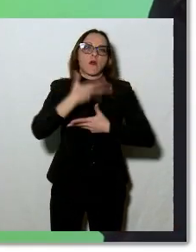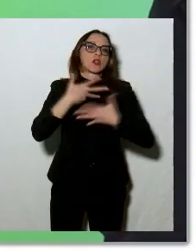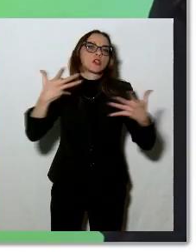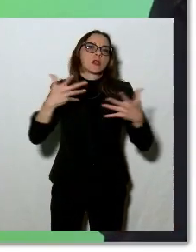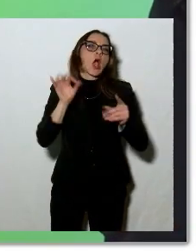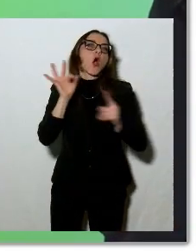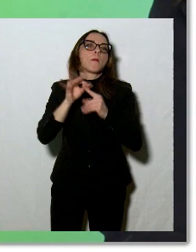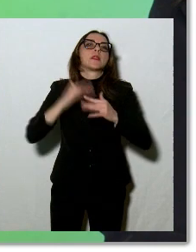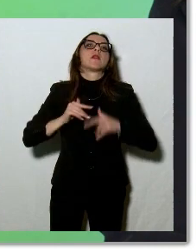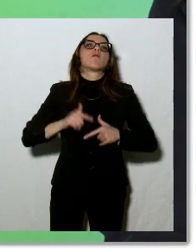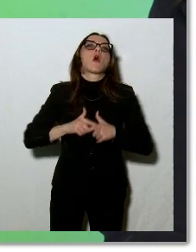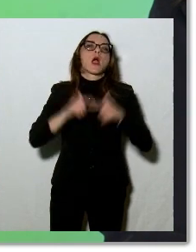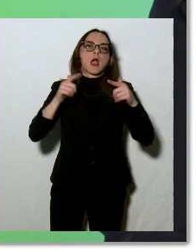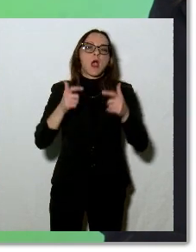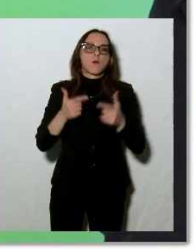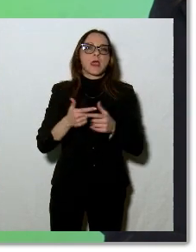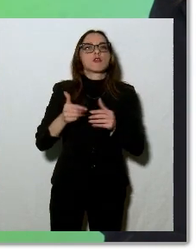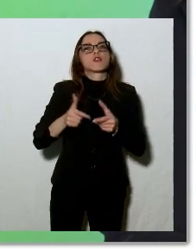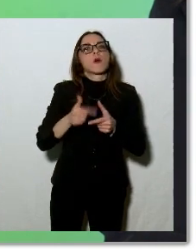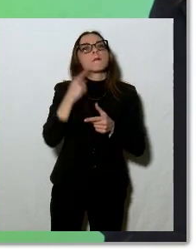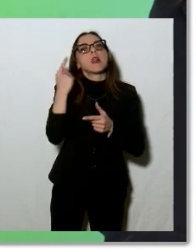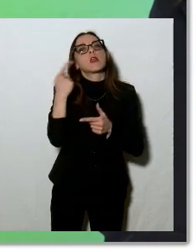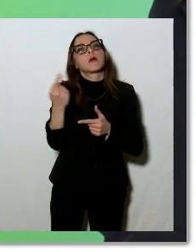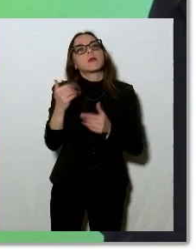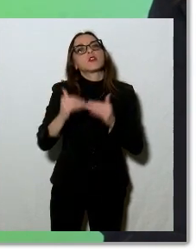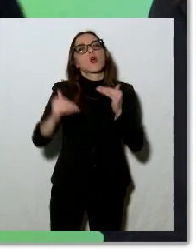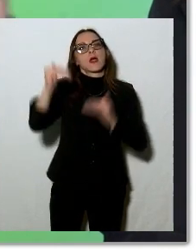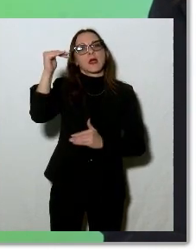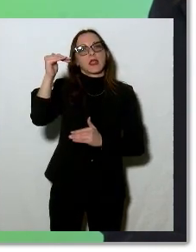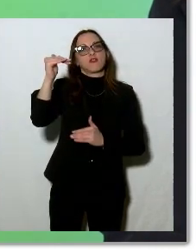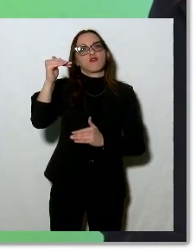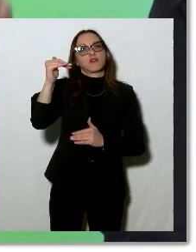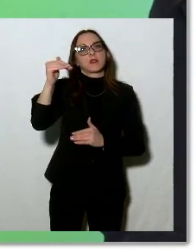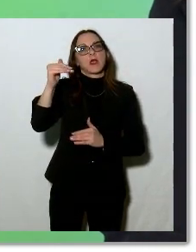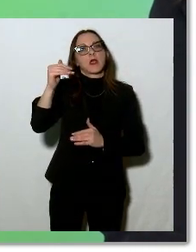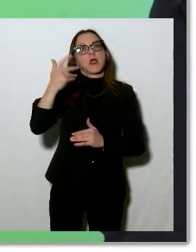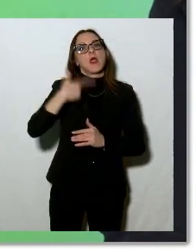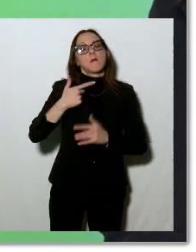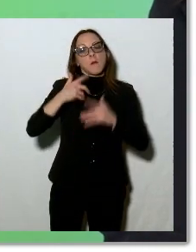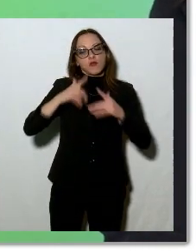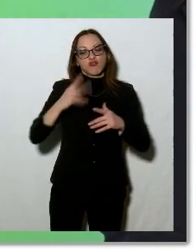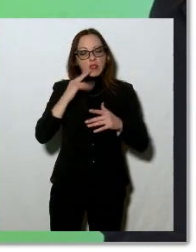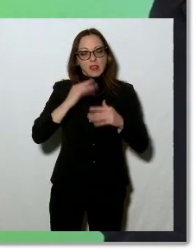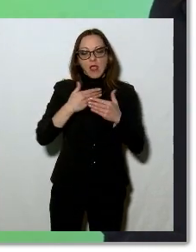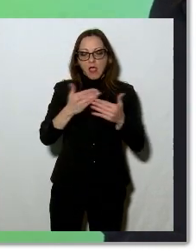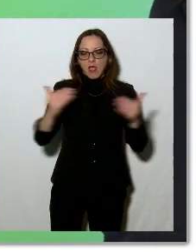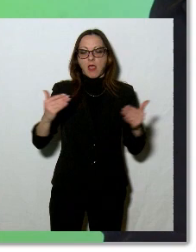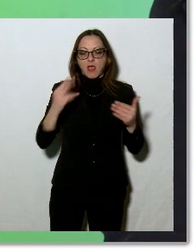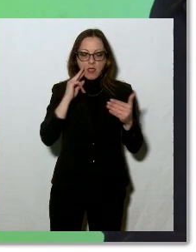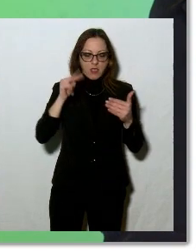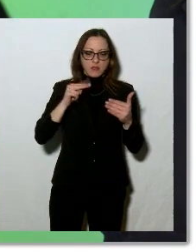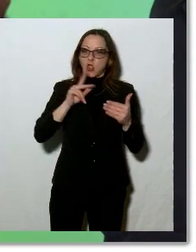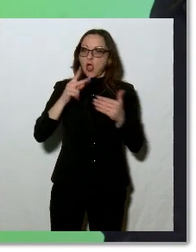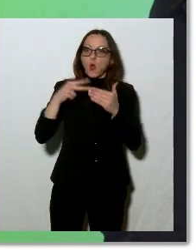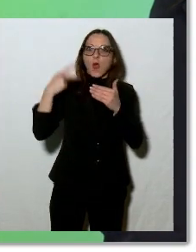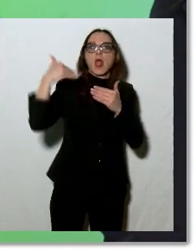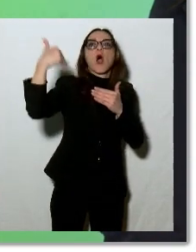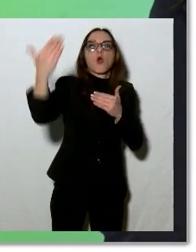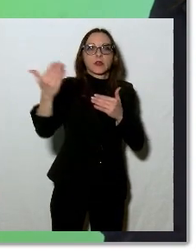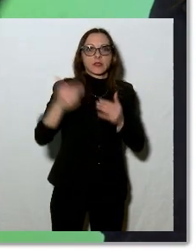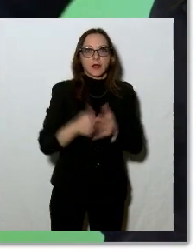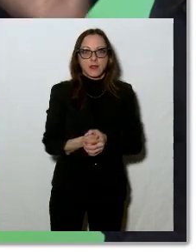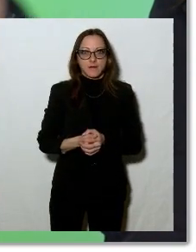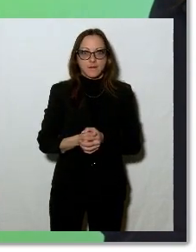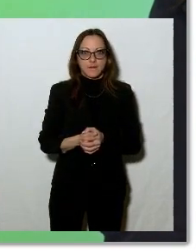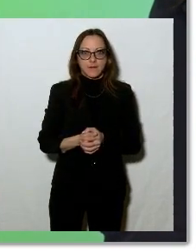e di crescita. Perché ci sono tante cose che si possono imparare guardando fuori dalla propria cinta adaziaria. E questo cerchiamo di portare in qualche modo